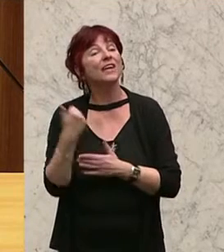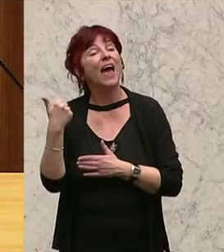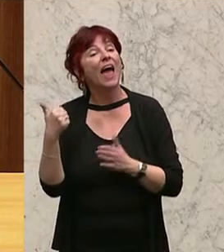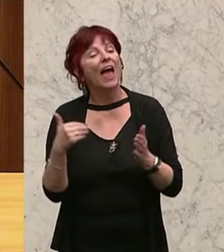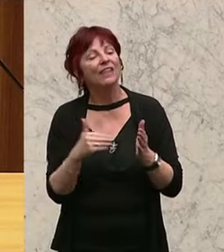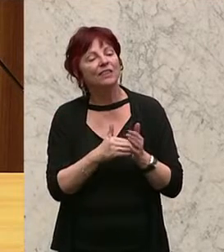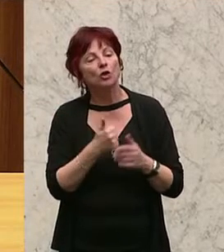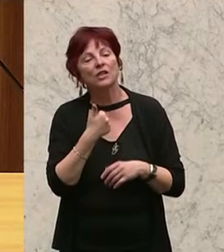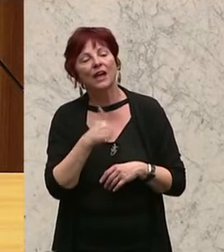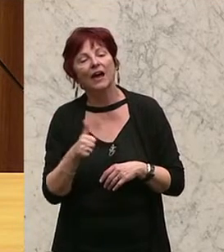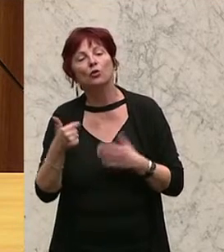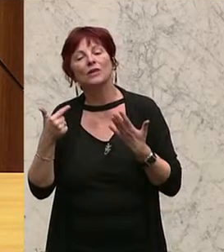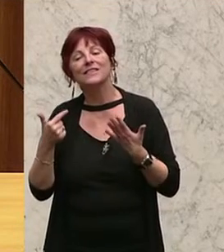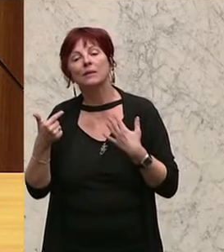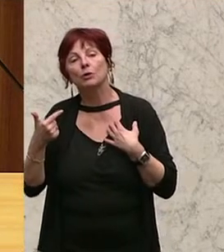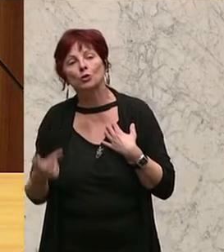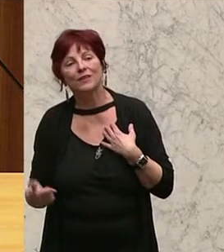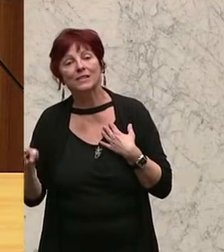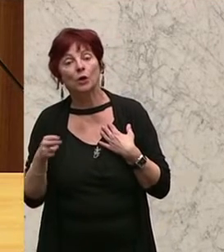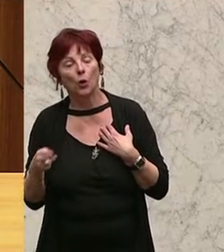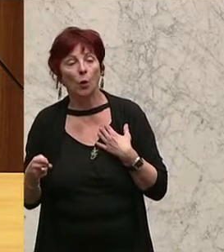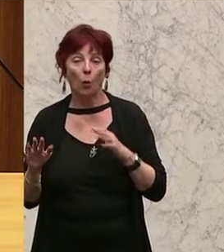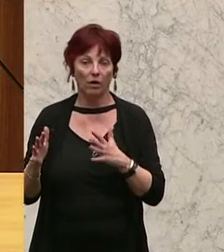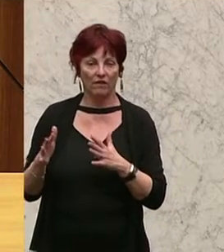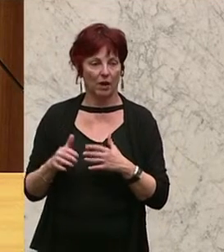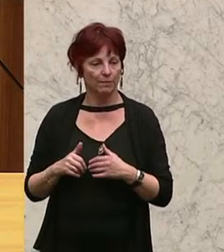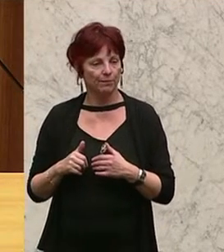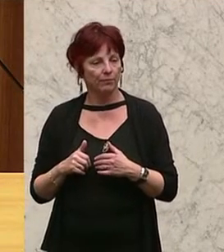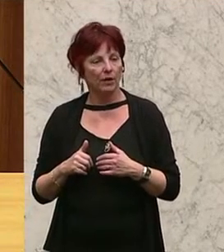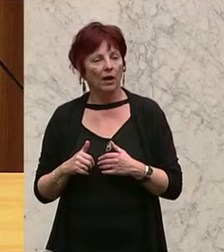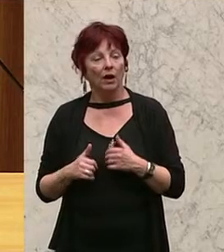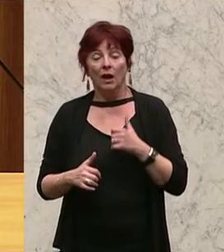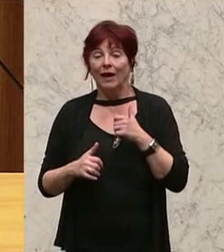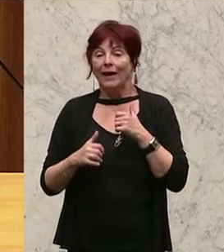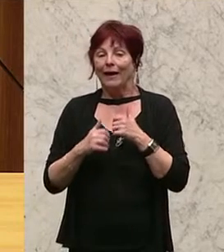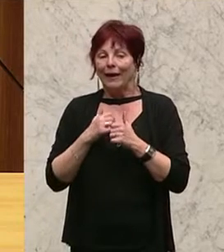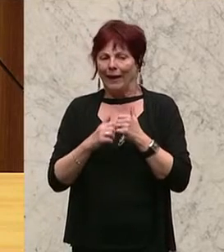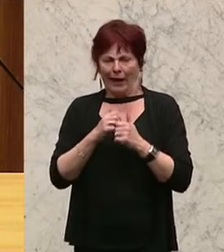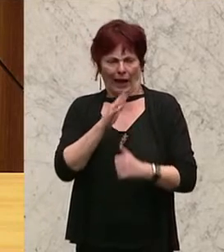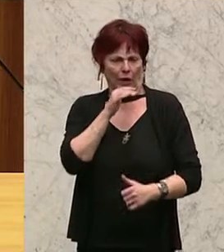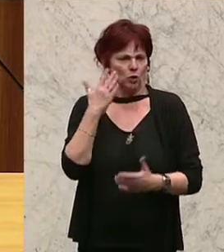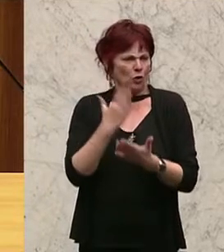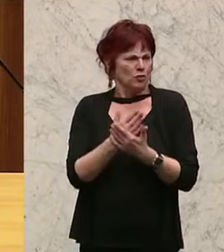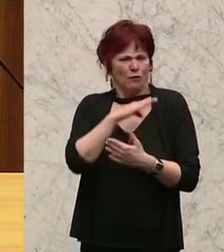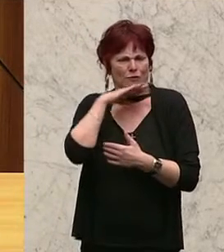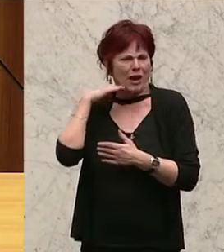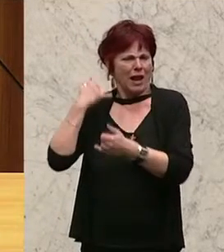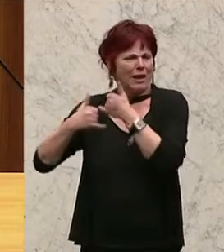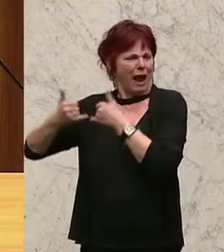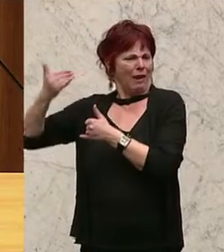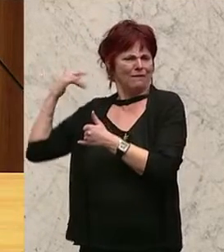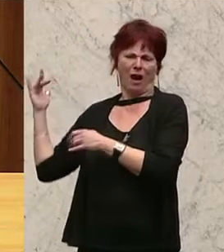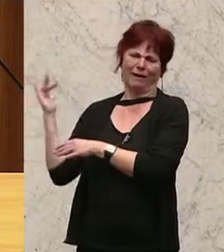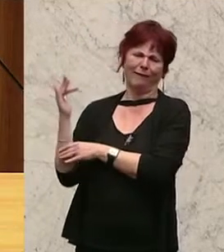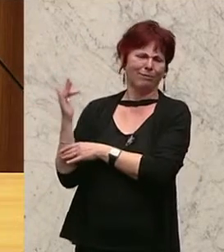.127 Euro. Das wurde bereits vom Rechnungshof vor Jahren kritisiert, dass diese Situation besteht und dass man